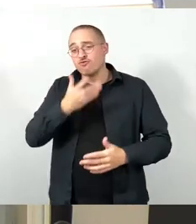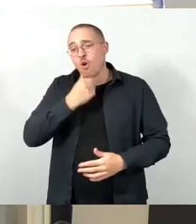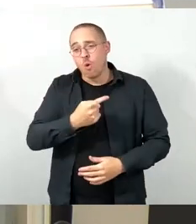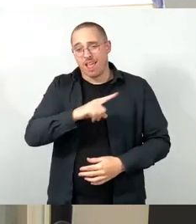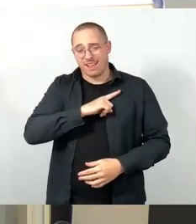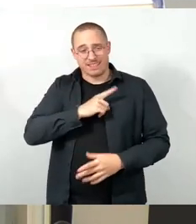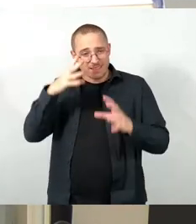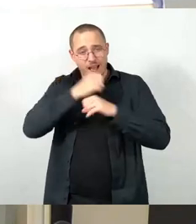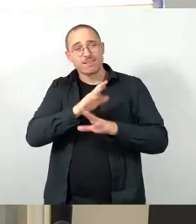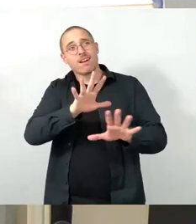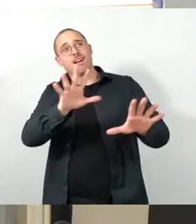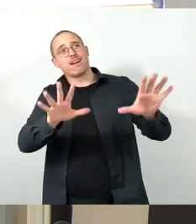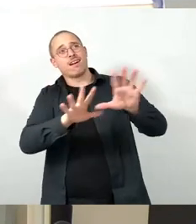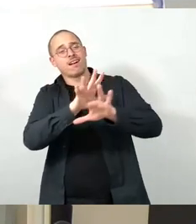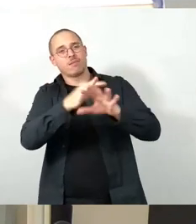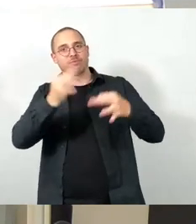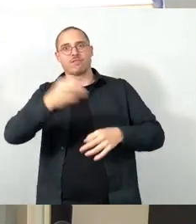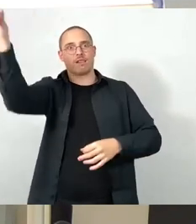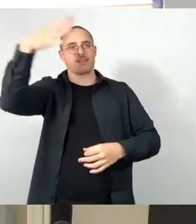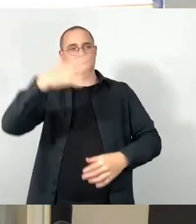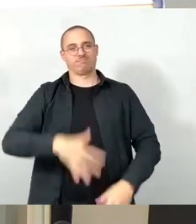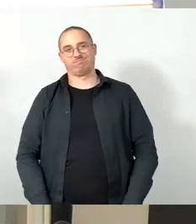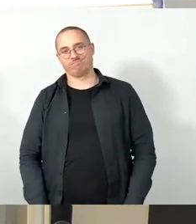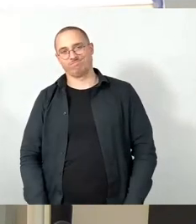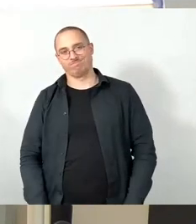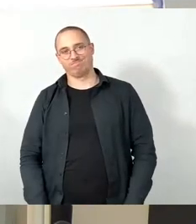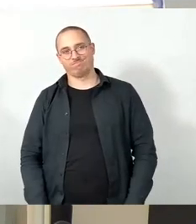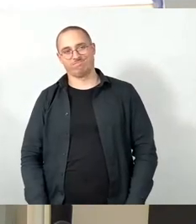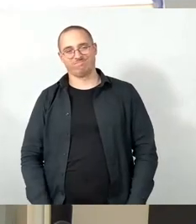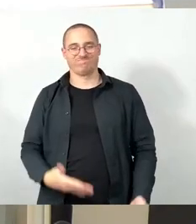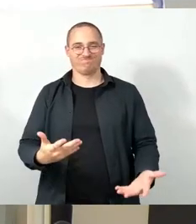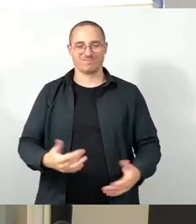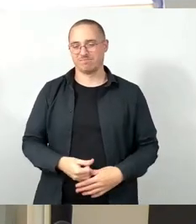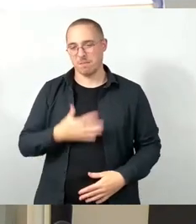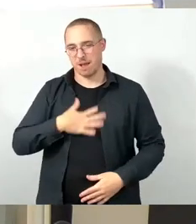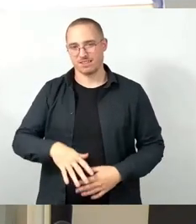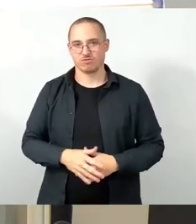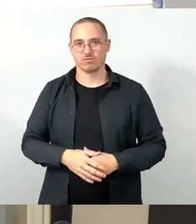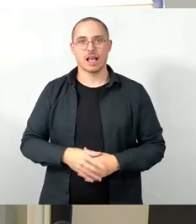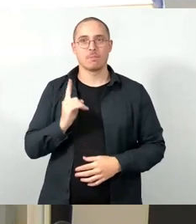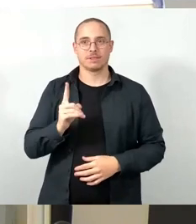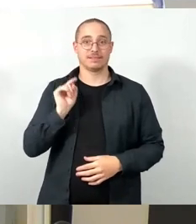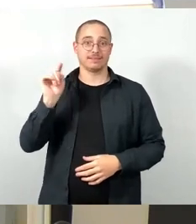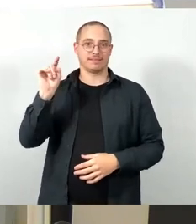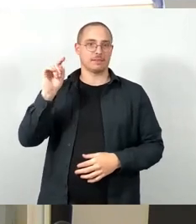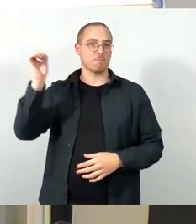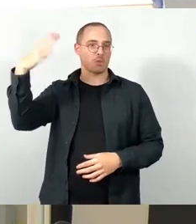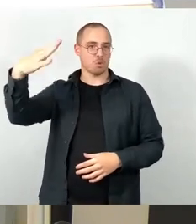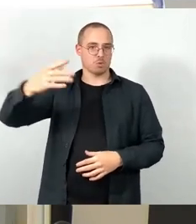problematisch ist, diese Beleuchtungskörper brauchen ja in irgendeiner Form Masten, um da auch eine gewisse